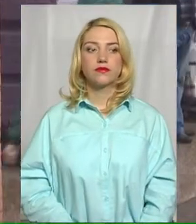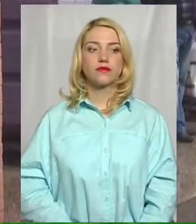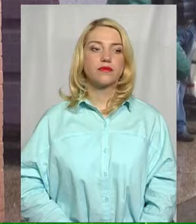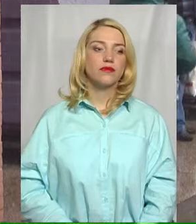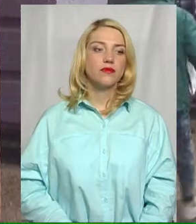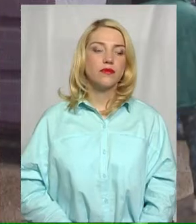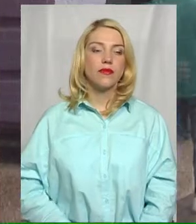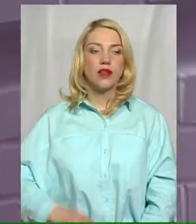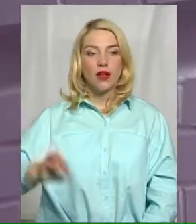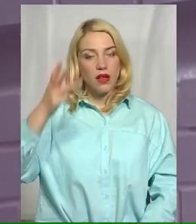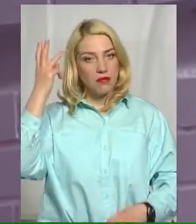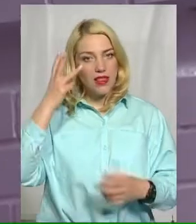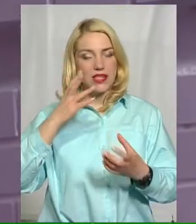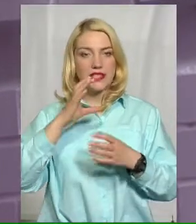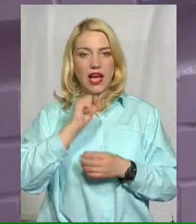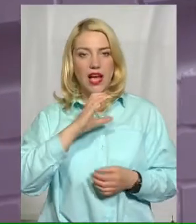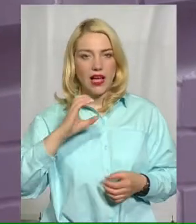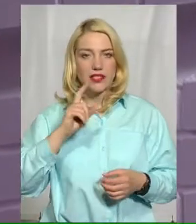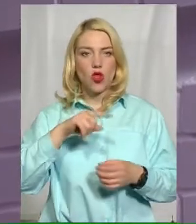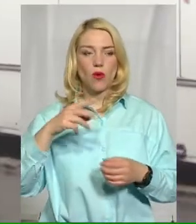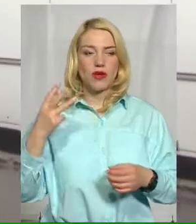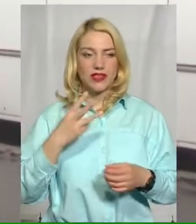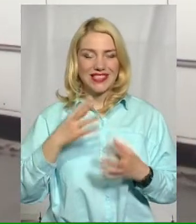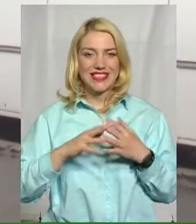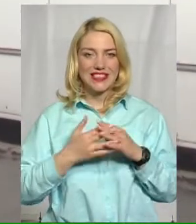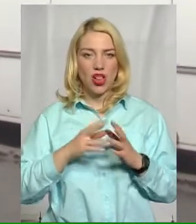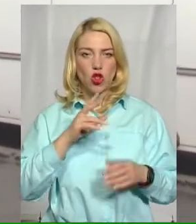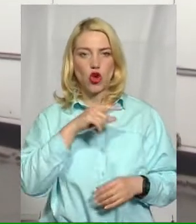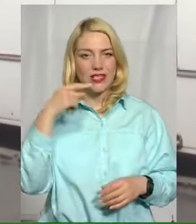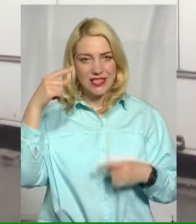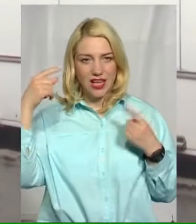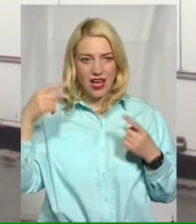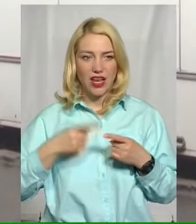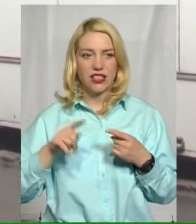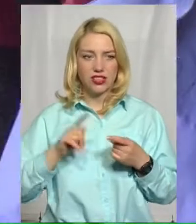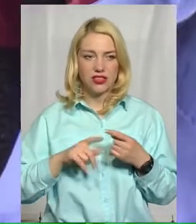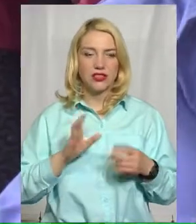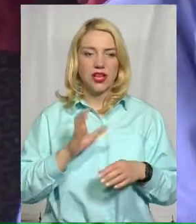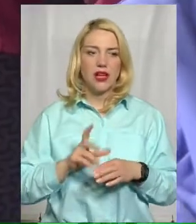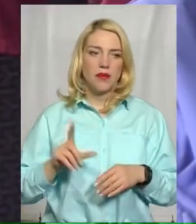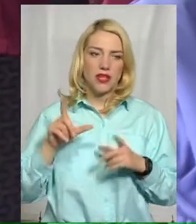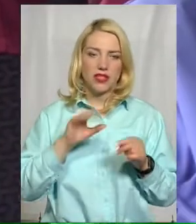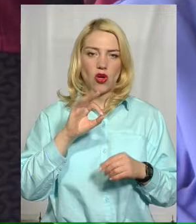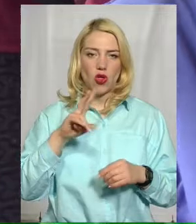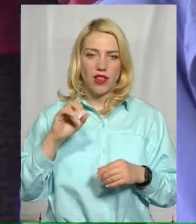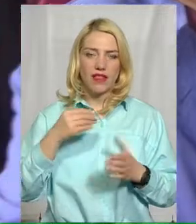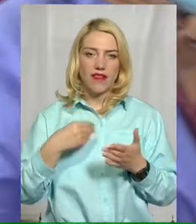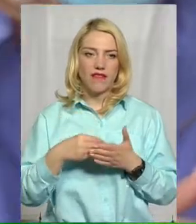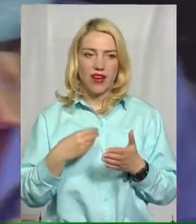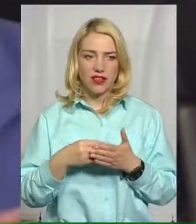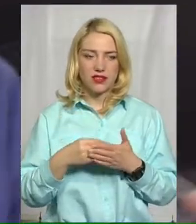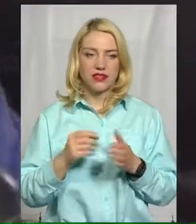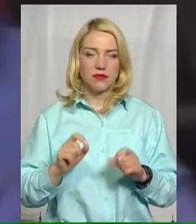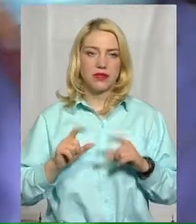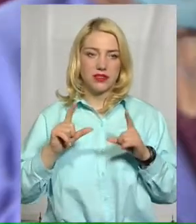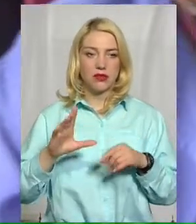З Хмельницької автостанції номер 3 в село Скарженці поїде пасажирка приміського автобусу Олена. Жінка каже, вартість за проїзд підняли.